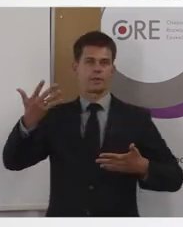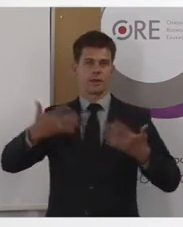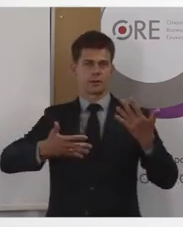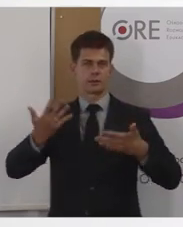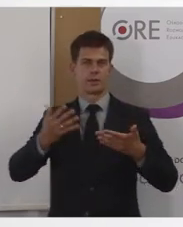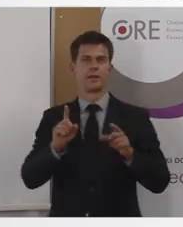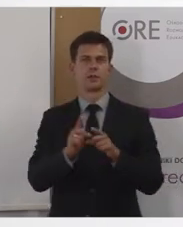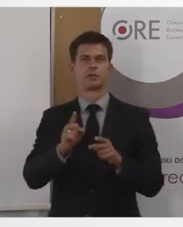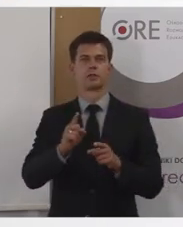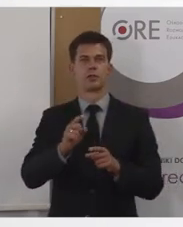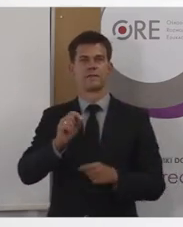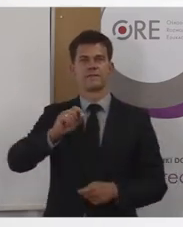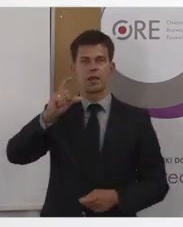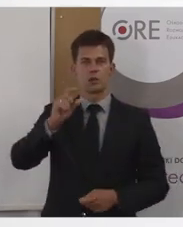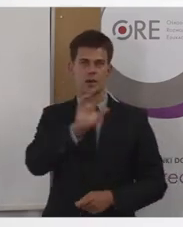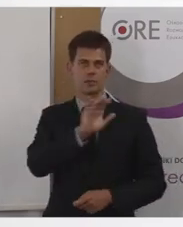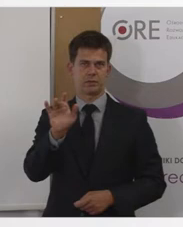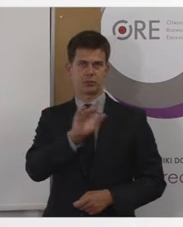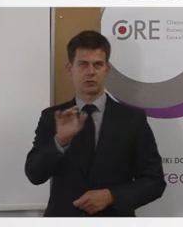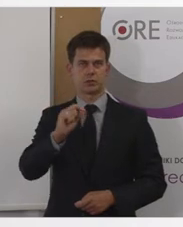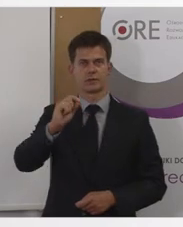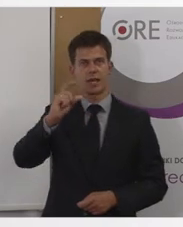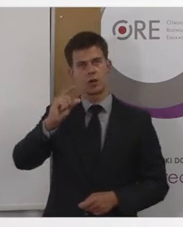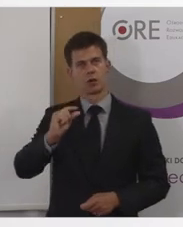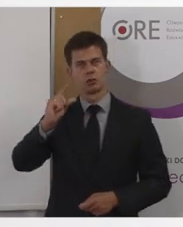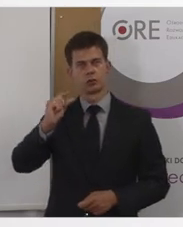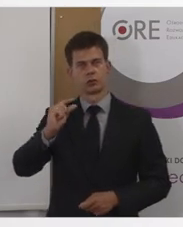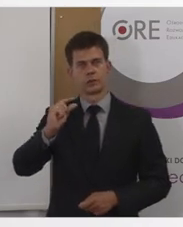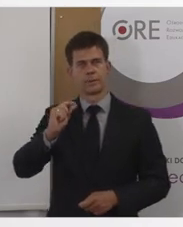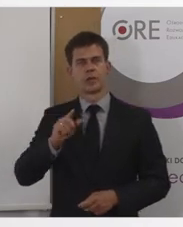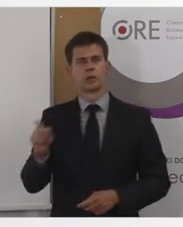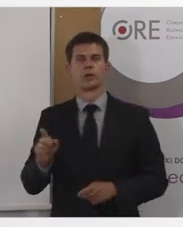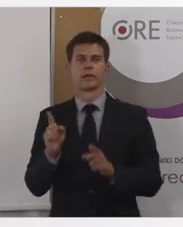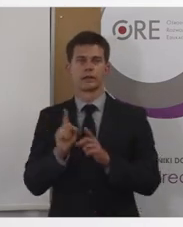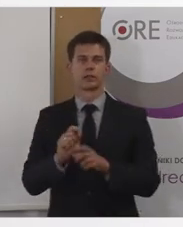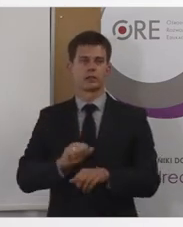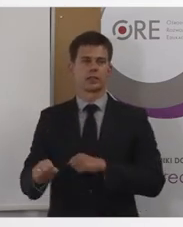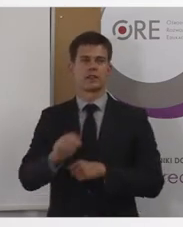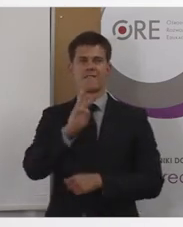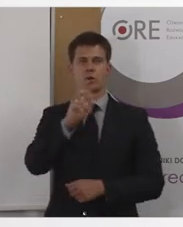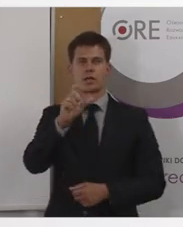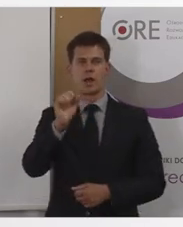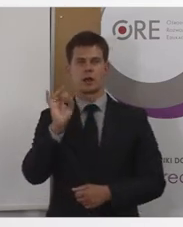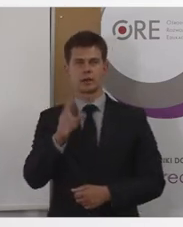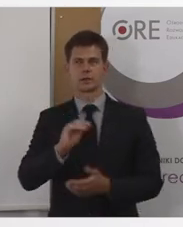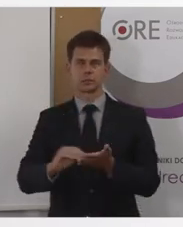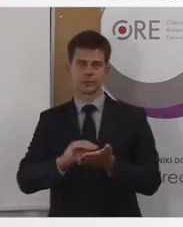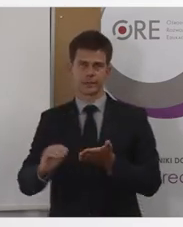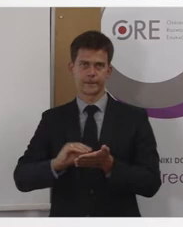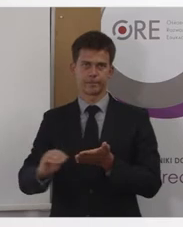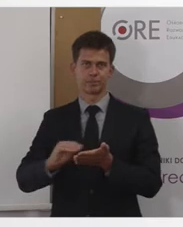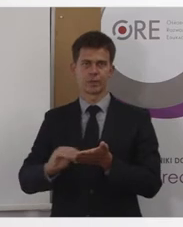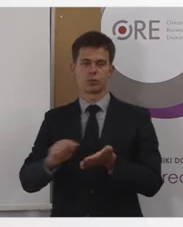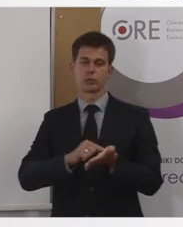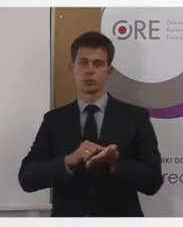krój tych czcionek. Także to jest wytyczna, która tutaj zwraca nam uwagę na tę kwestię, związaną, że